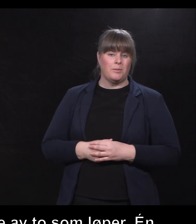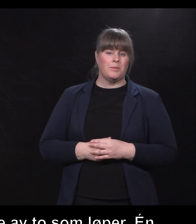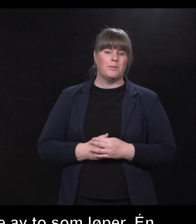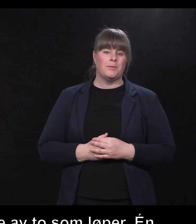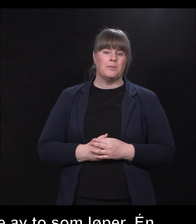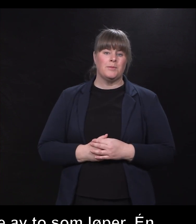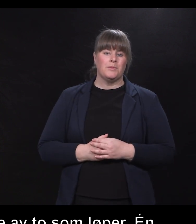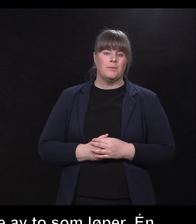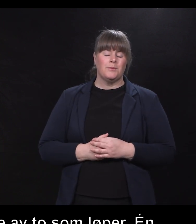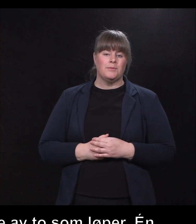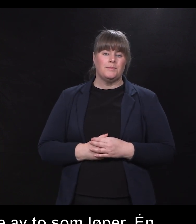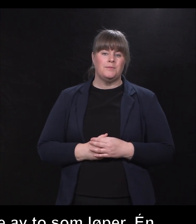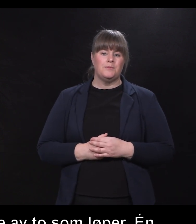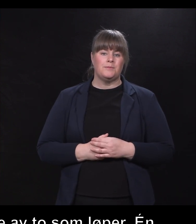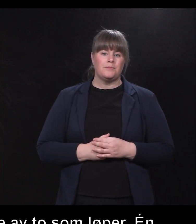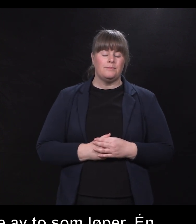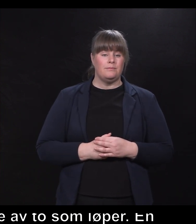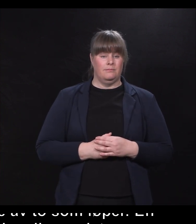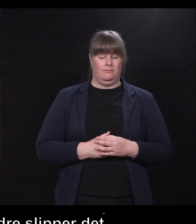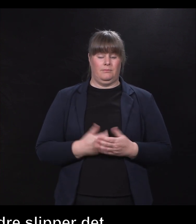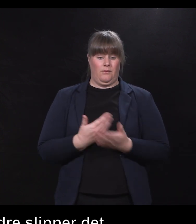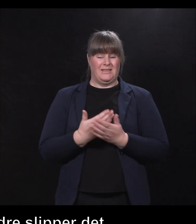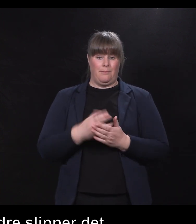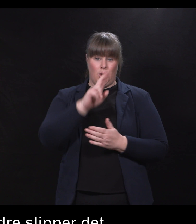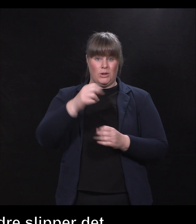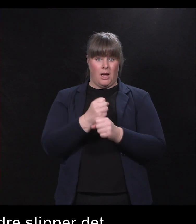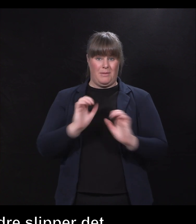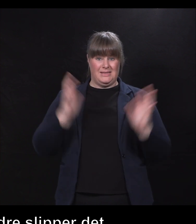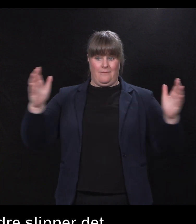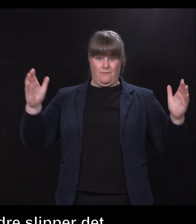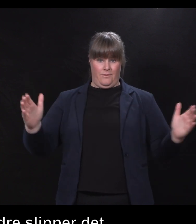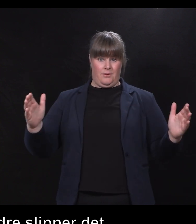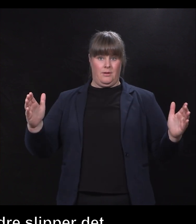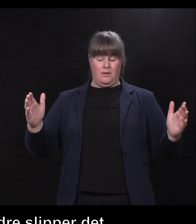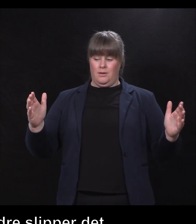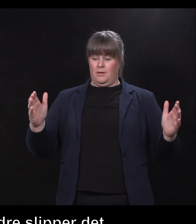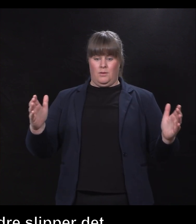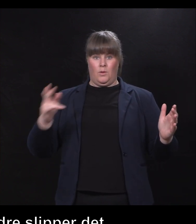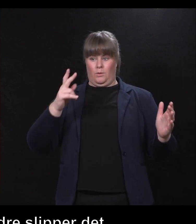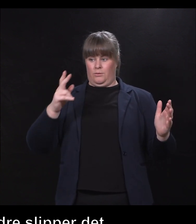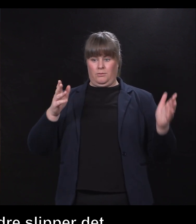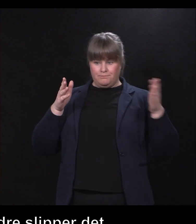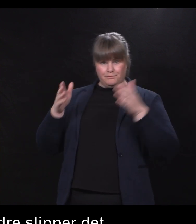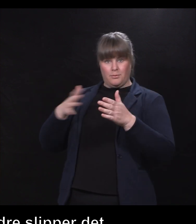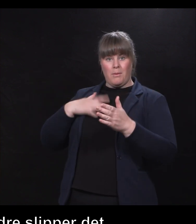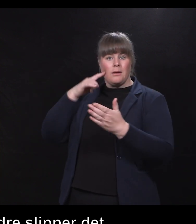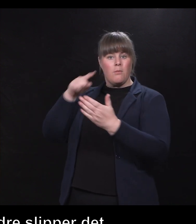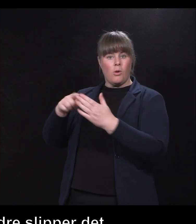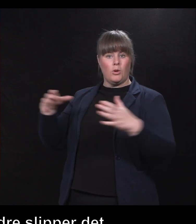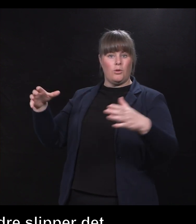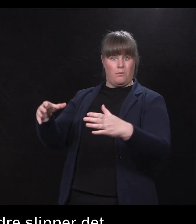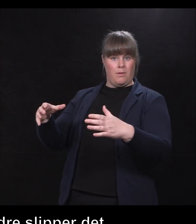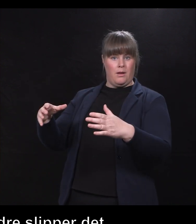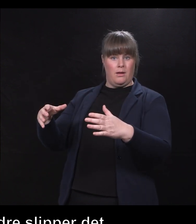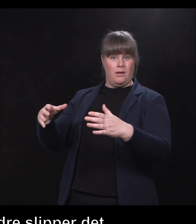Hvis man tar det norske arbeidslivet dag og ser på min målgruppe, så blir man